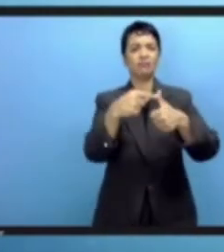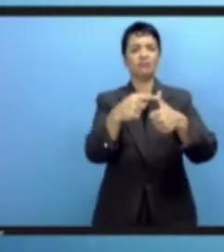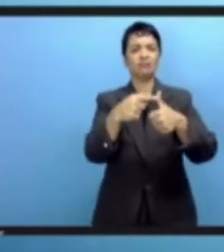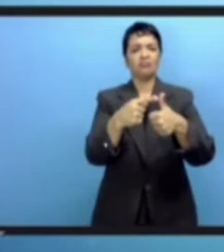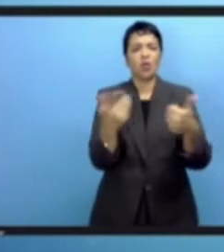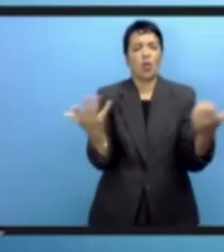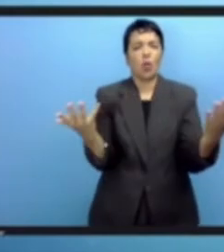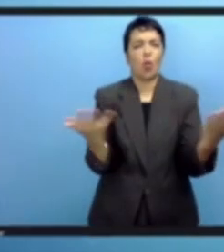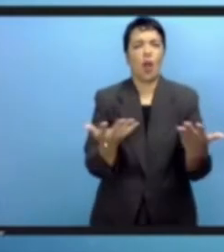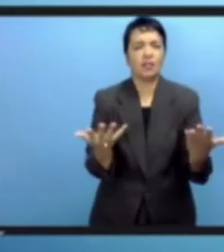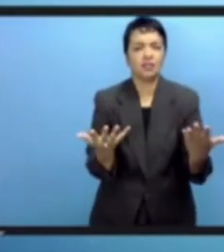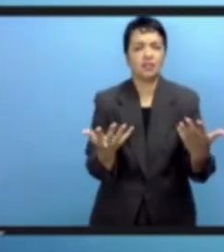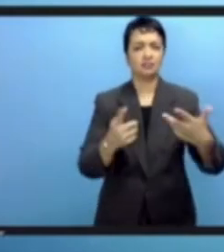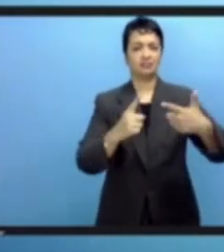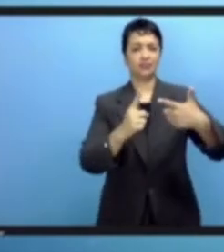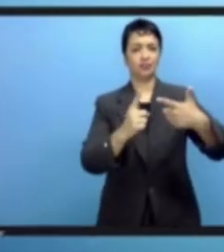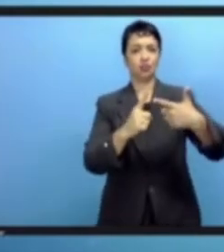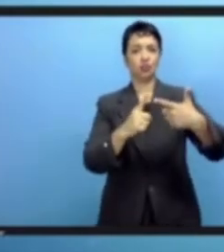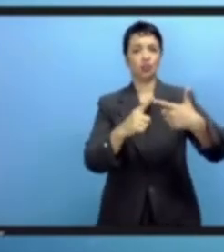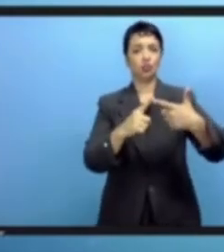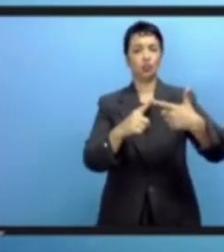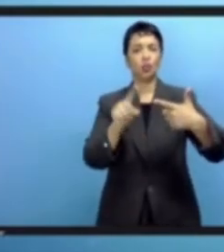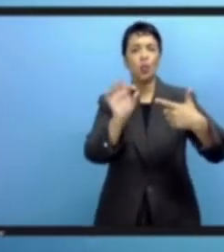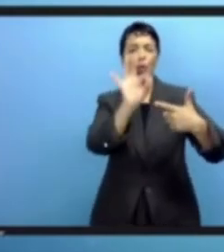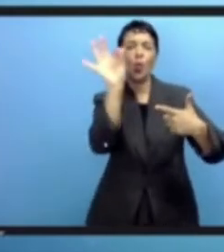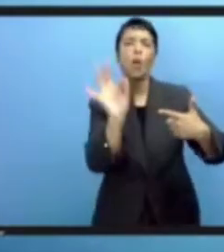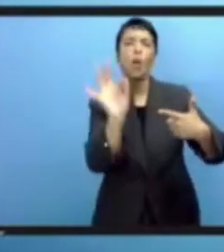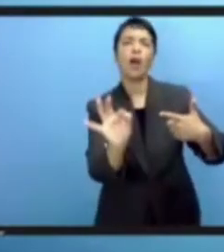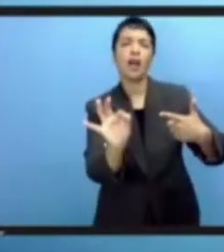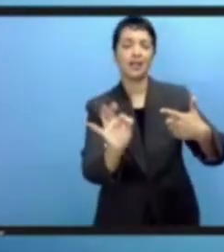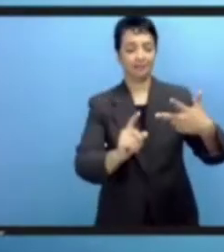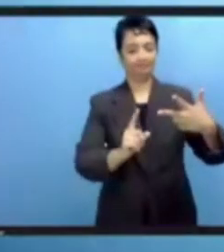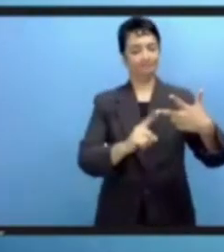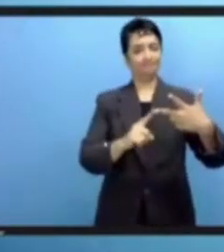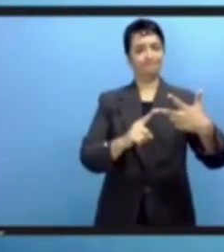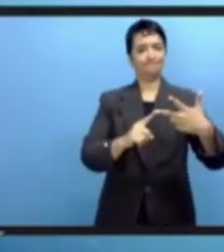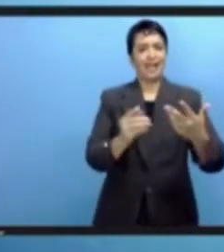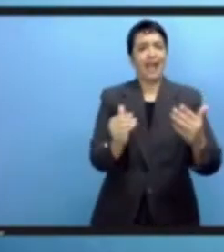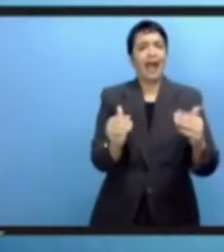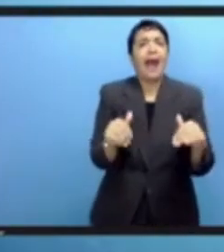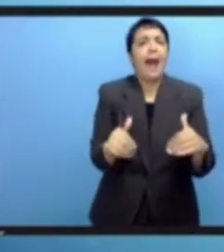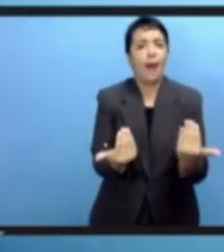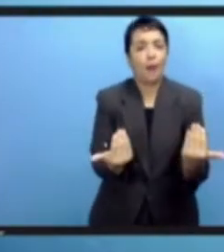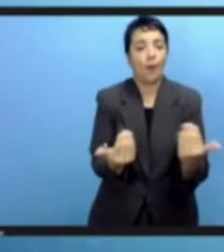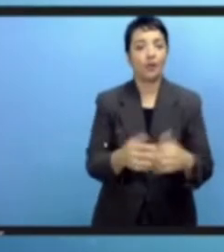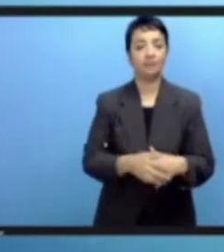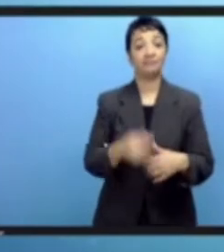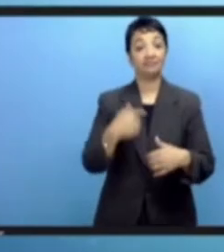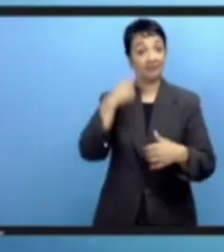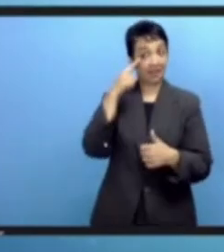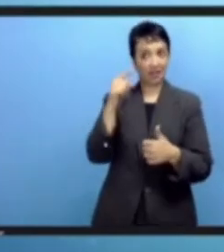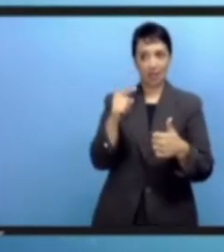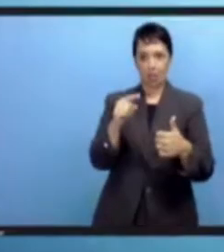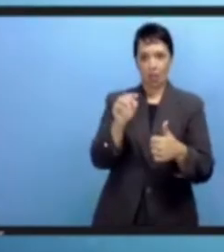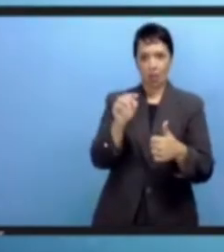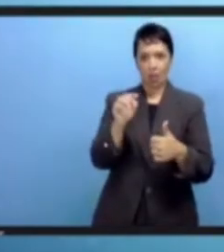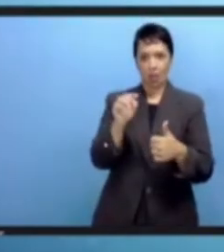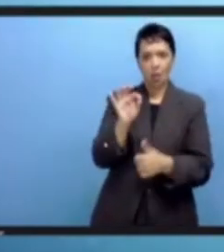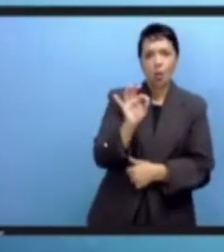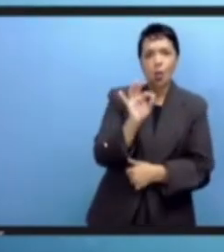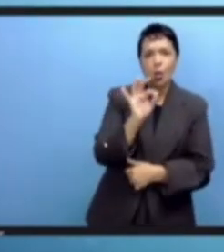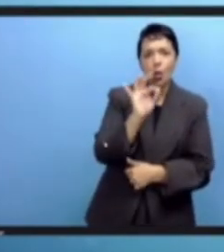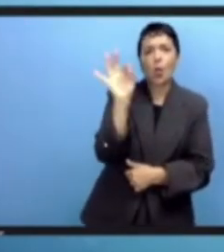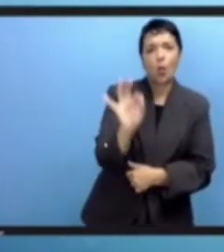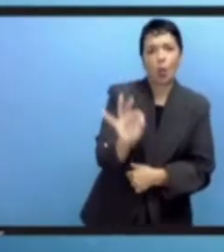وكيفية القيام بالتحول الرقمي وأعتقد أن أهمية التحول